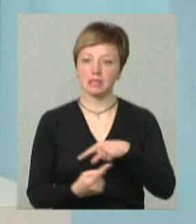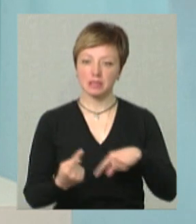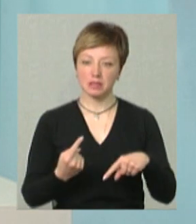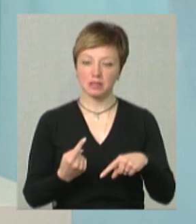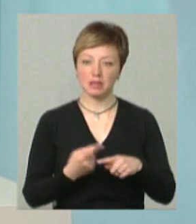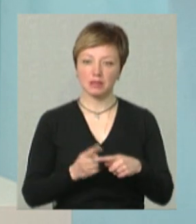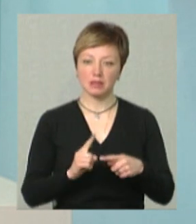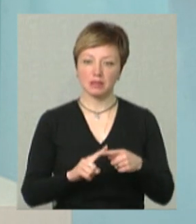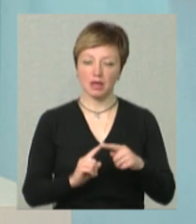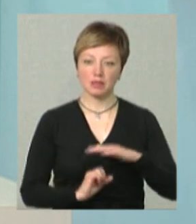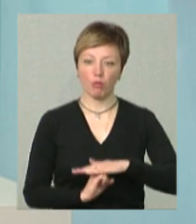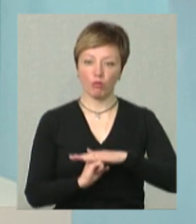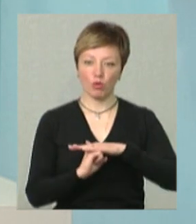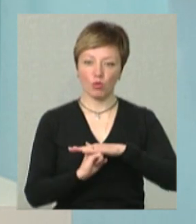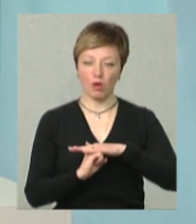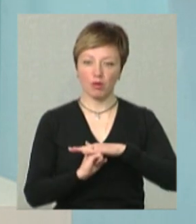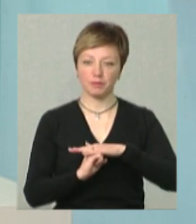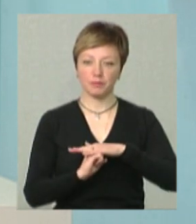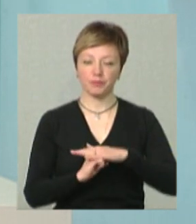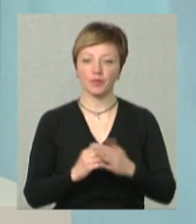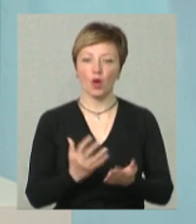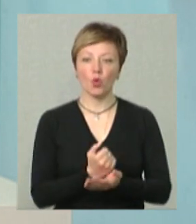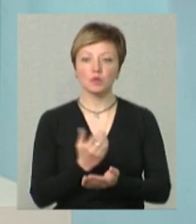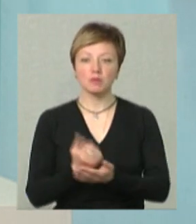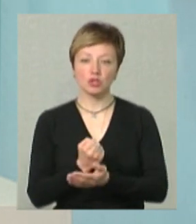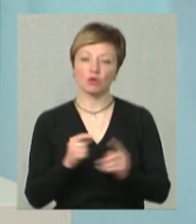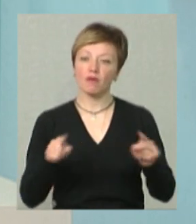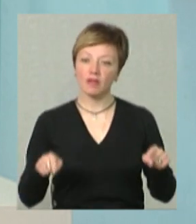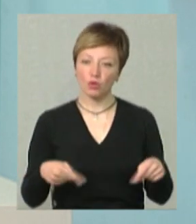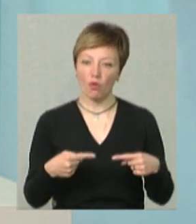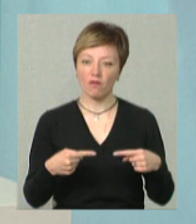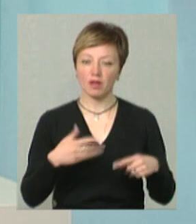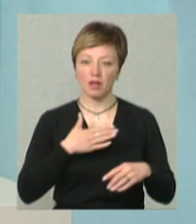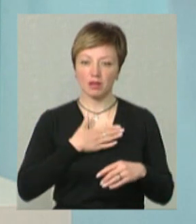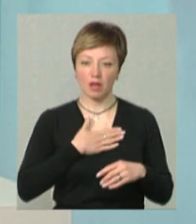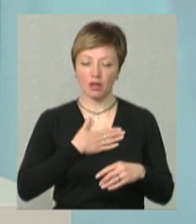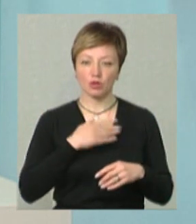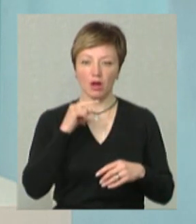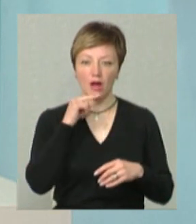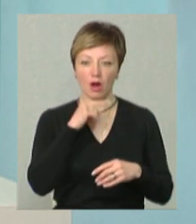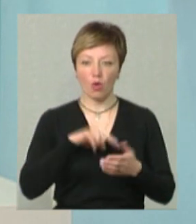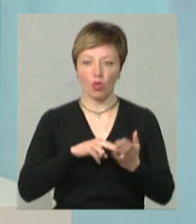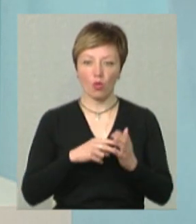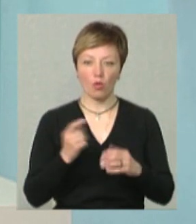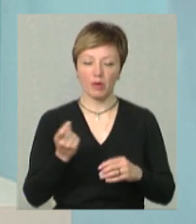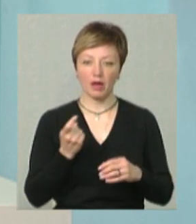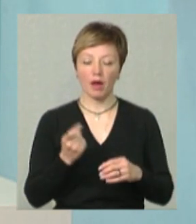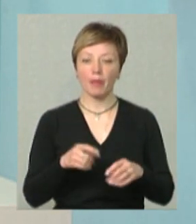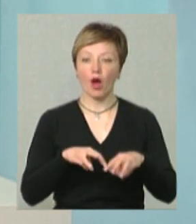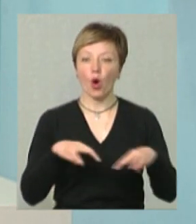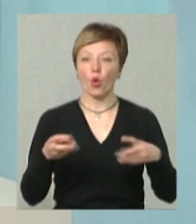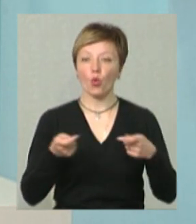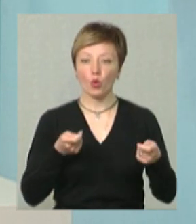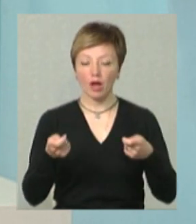Це запорука успішного відновлення нашої економіки. Урядом